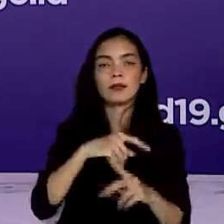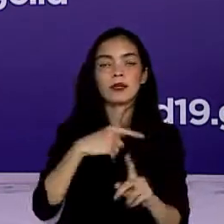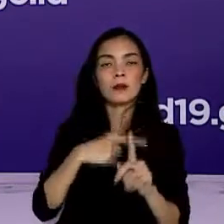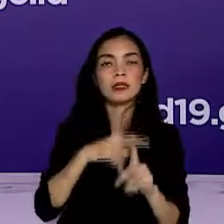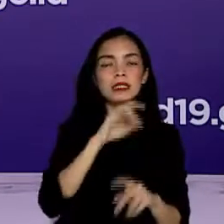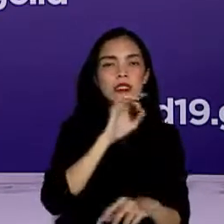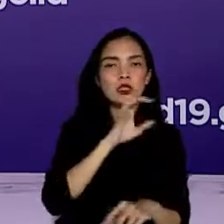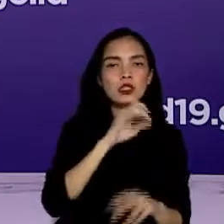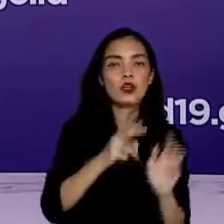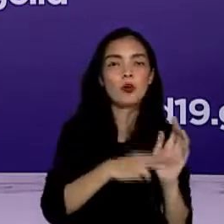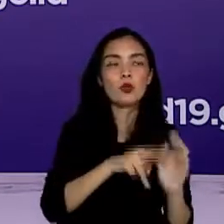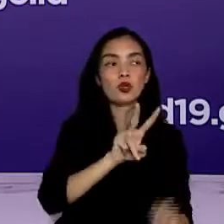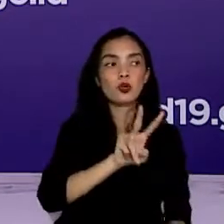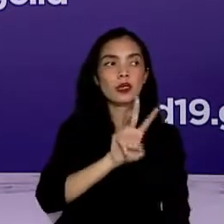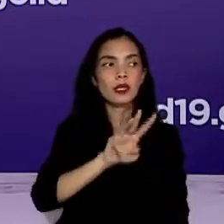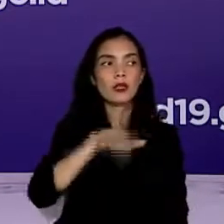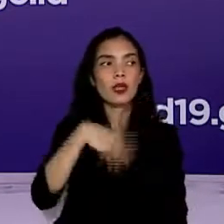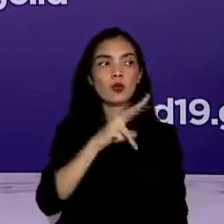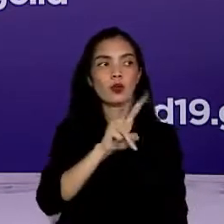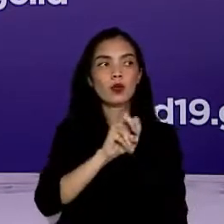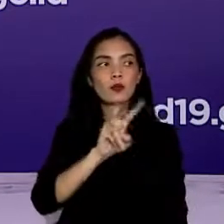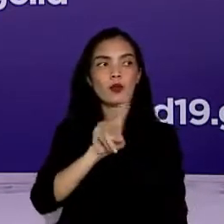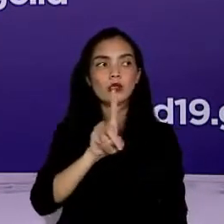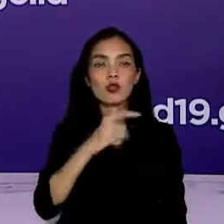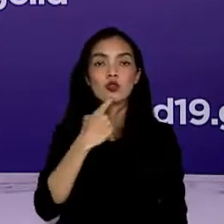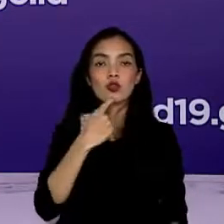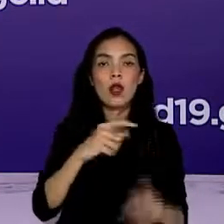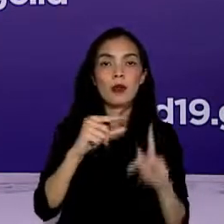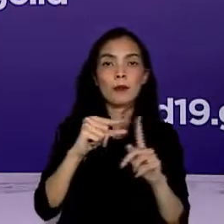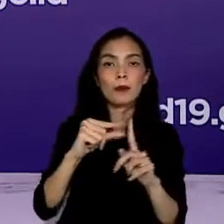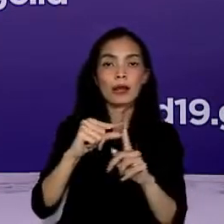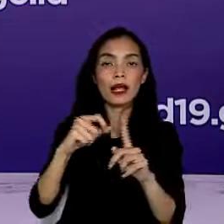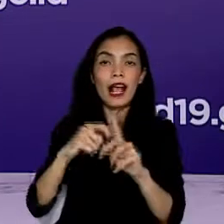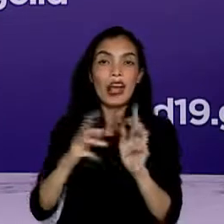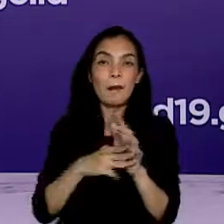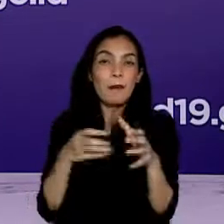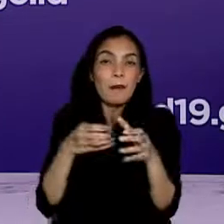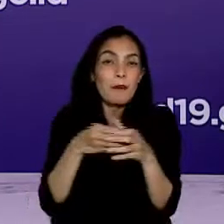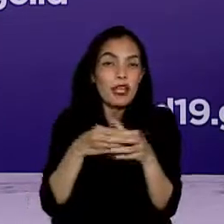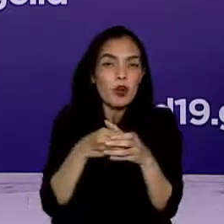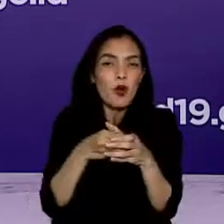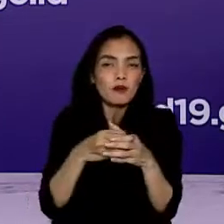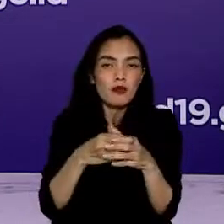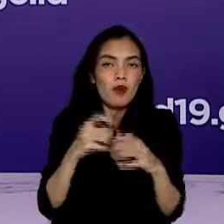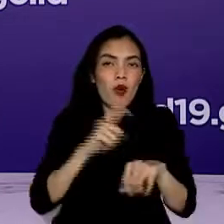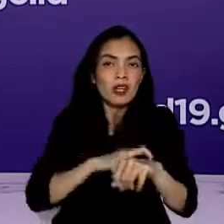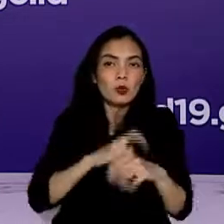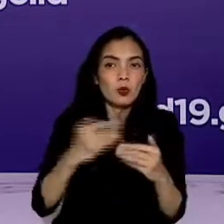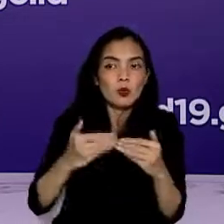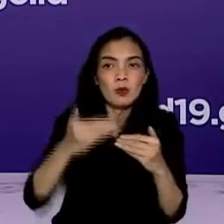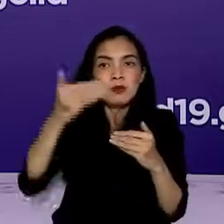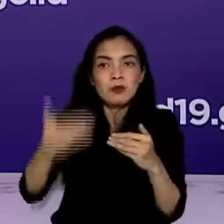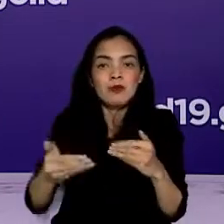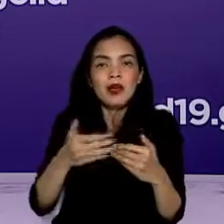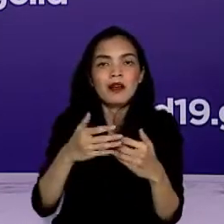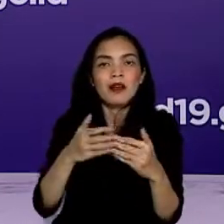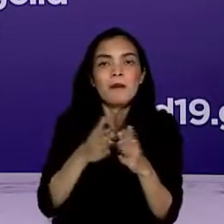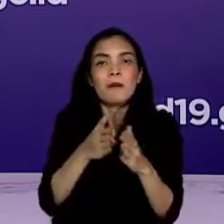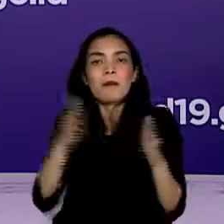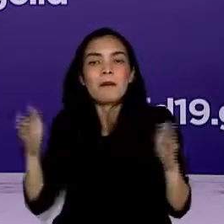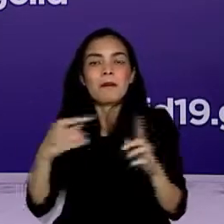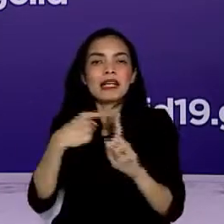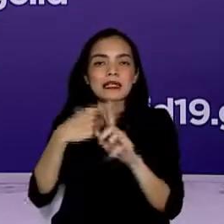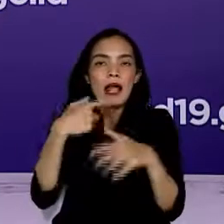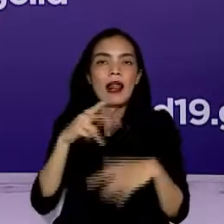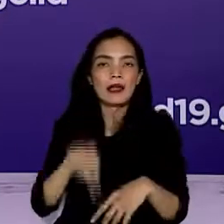23 tahun 2021 tentang perpanjangan PPKM mikro. Pada prinsipnya, pemerintah memberlakukan